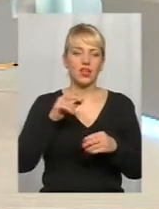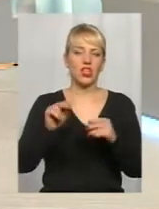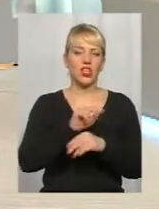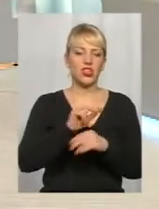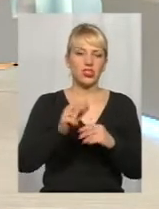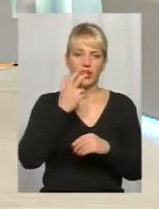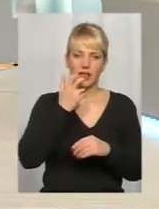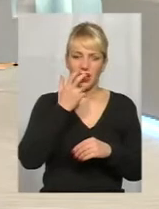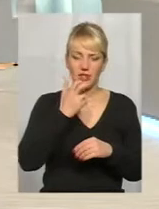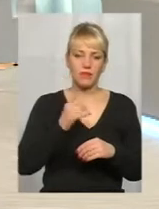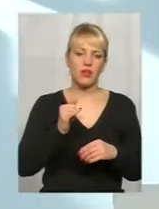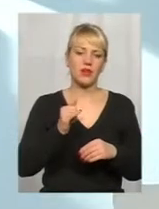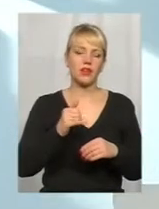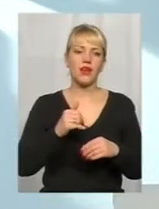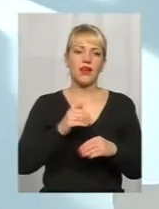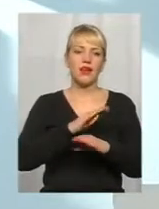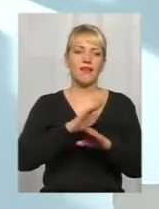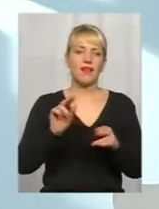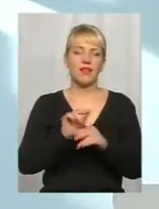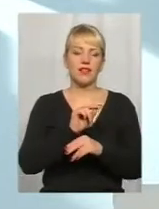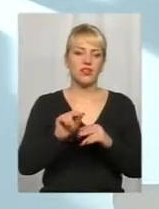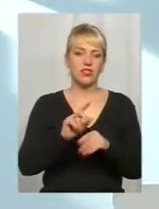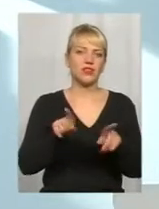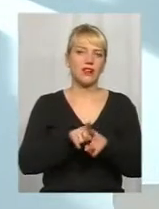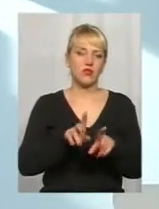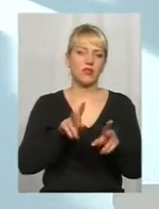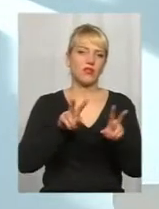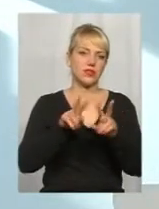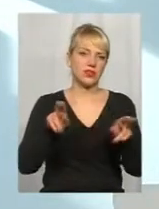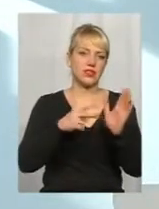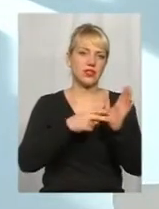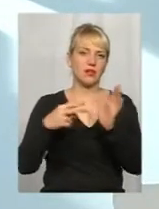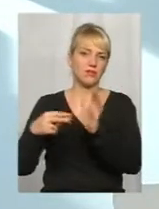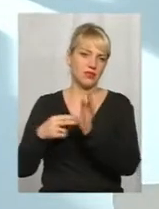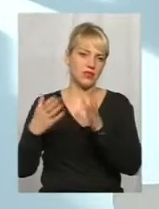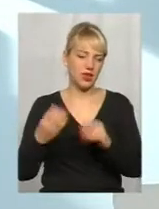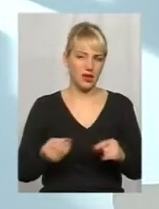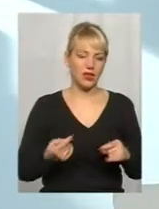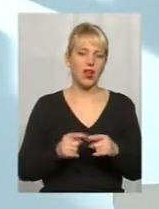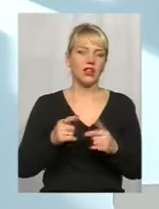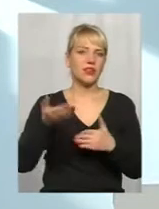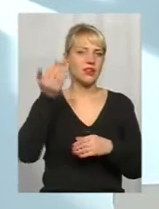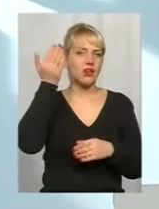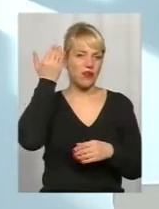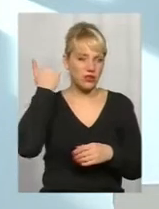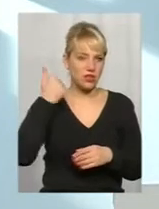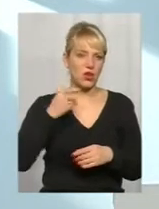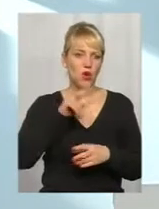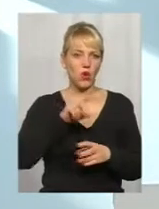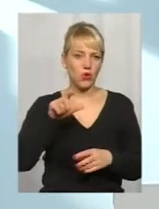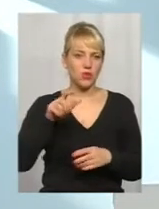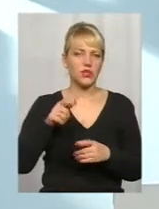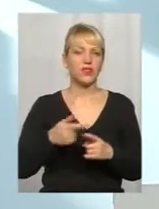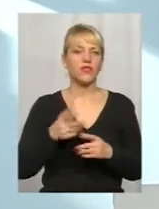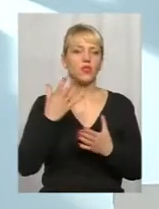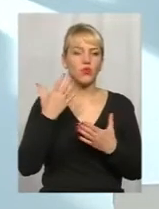за 7 дні». Ей багато років, і вона прийшла, наверное, ще з глибокосоветських времен. І, в принципі, вже тоді